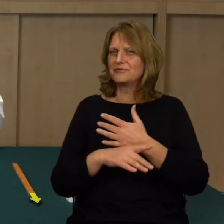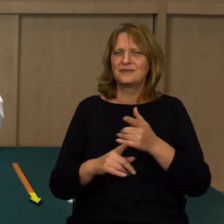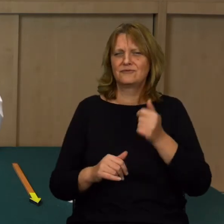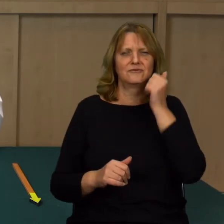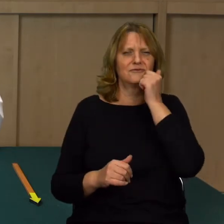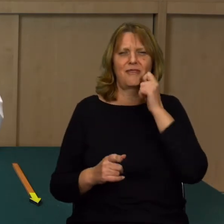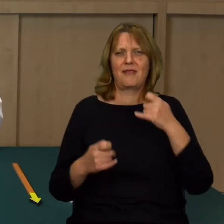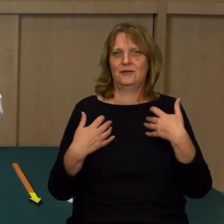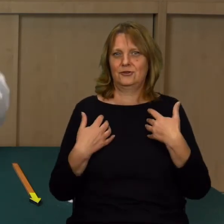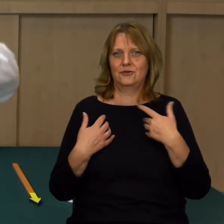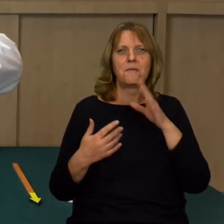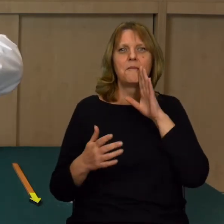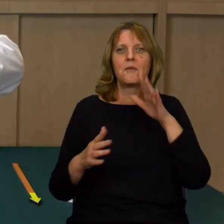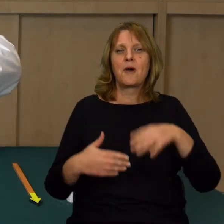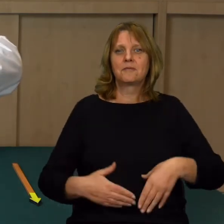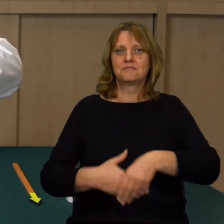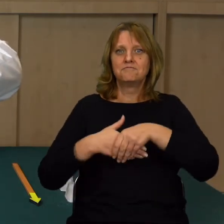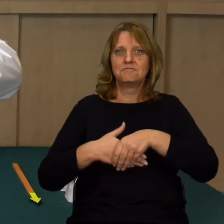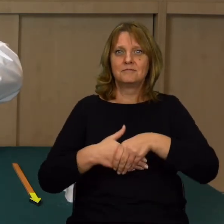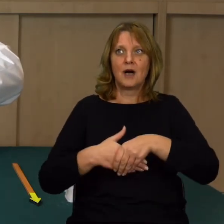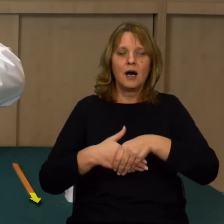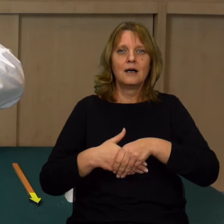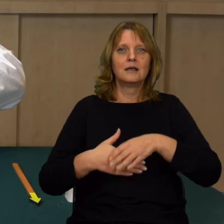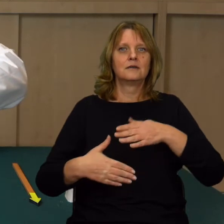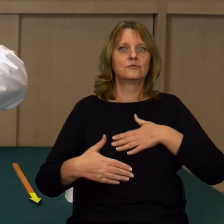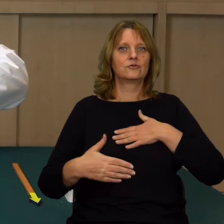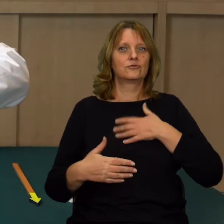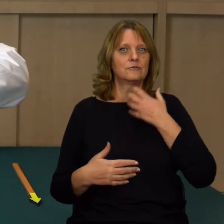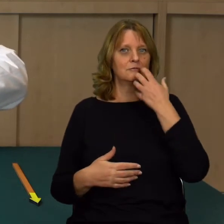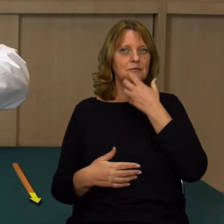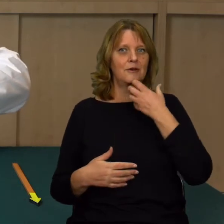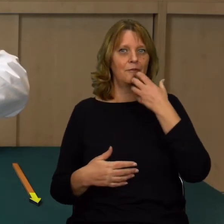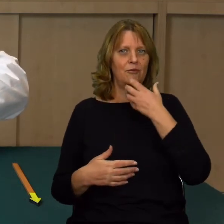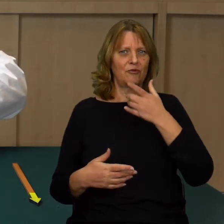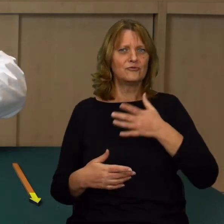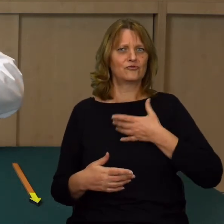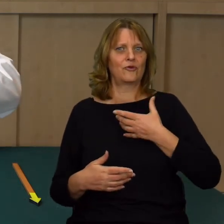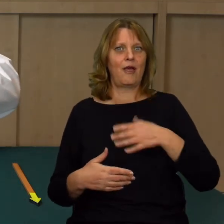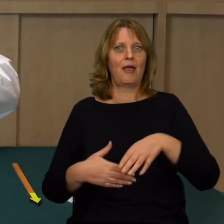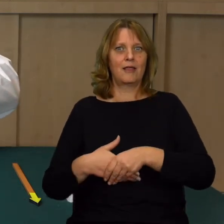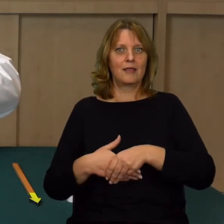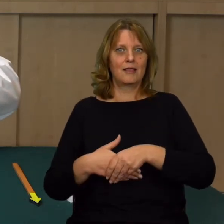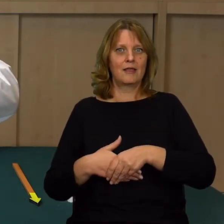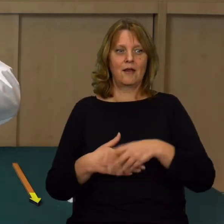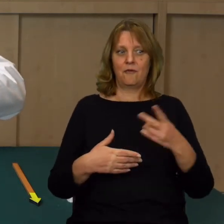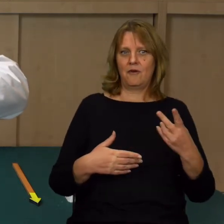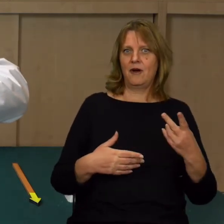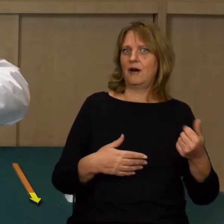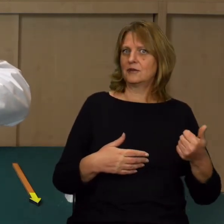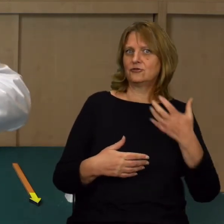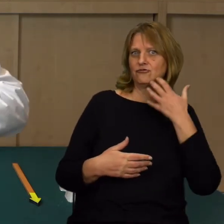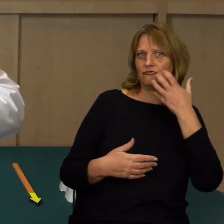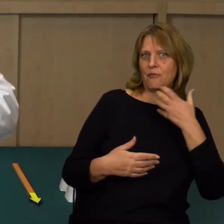Nawet proste podanie rąk będzie wymieniało ciepło między nimi. Przecież czujemy, że jedna ręka może być